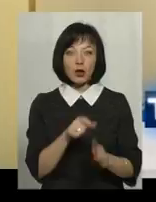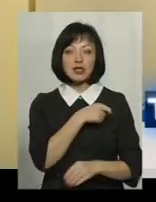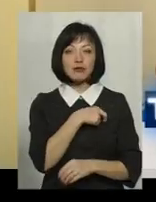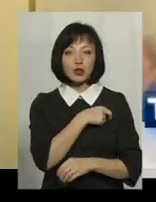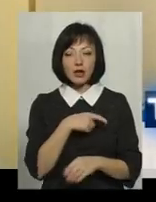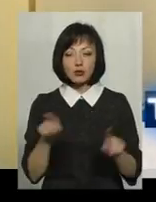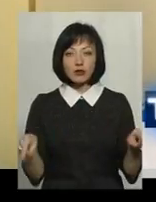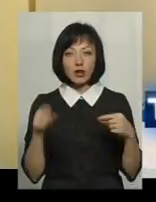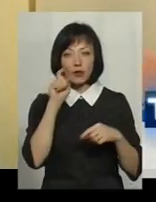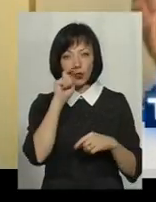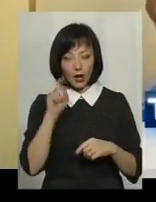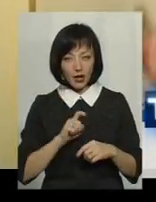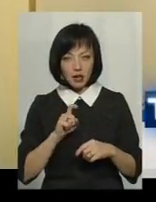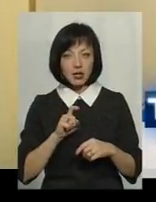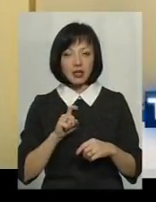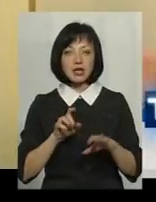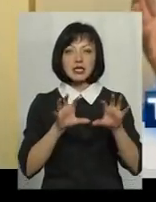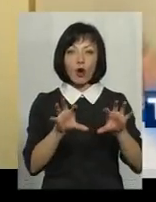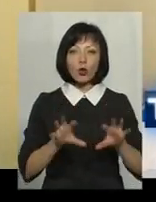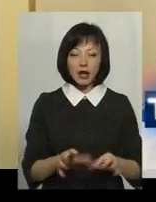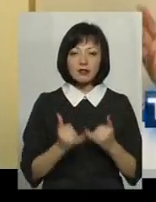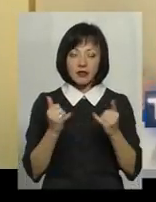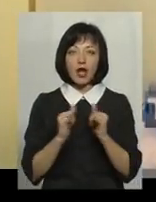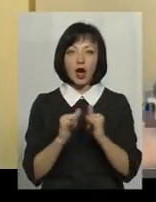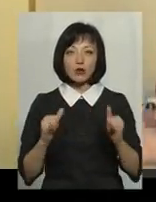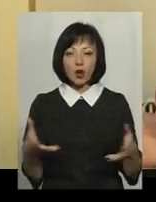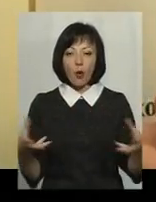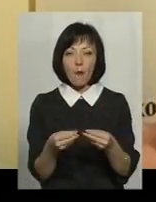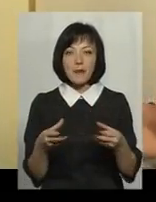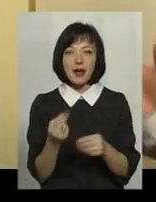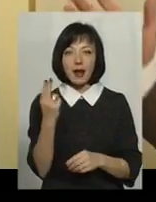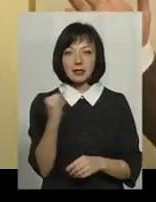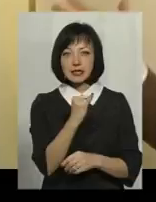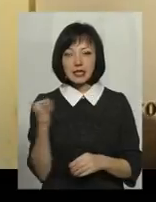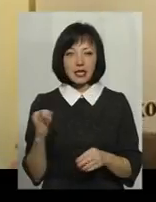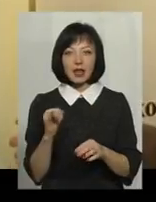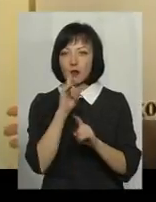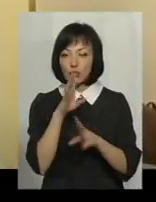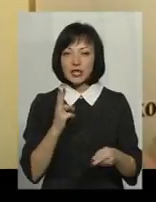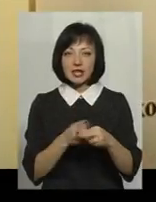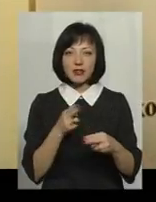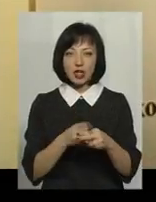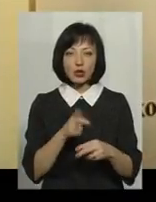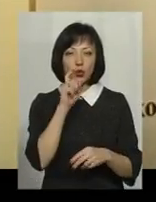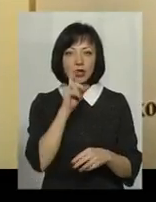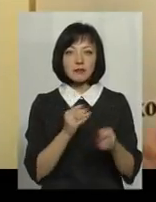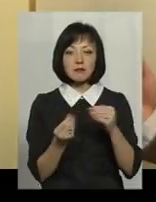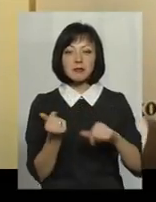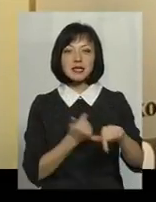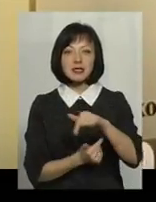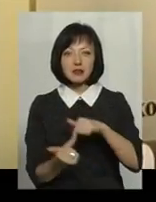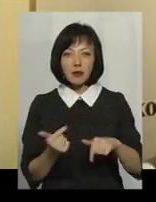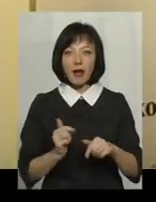того, щоб ми створили в Україні законодавство для розвитку кооперації, яка буде не заважати українським підприємцям,